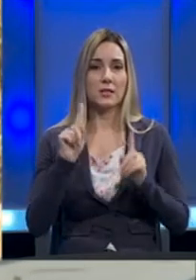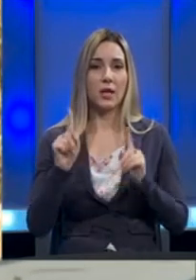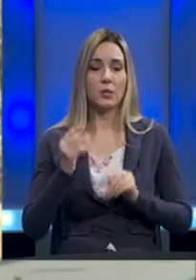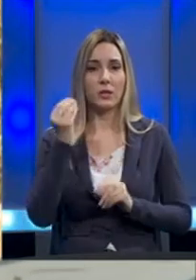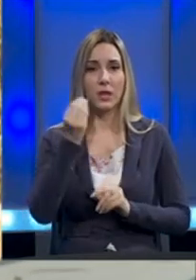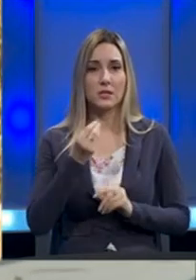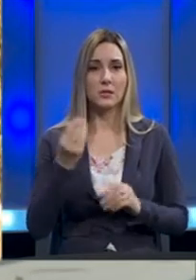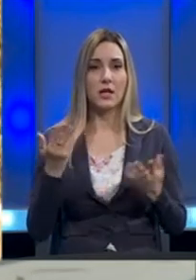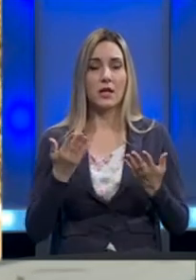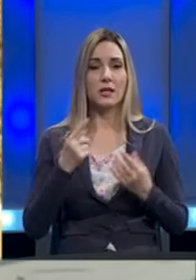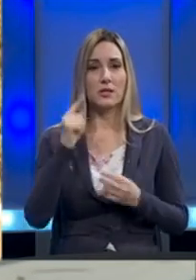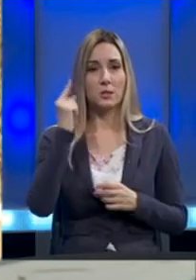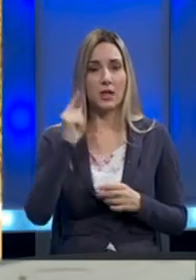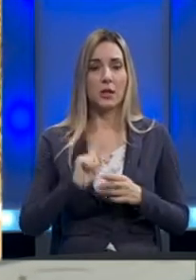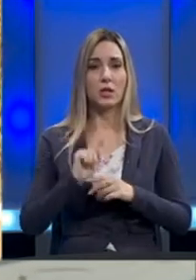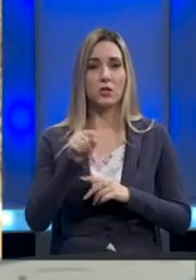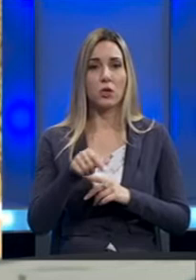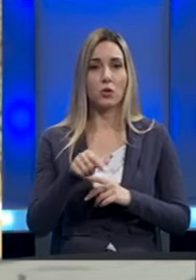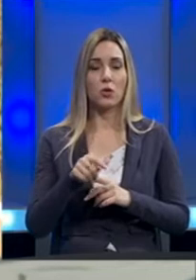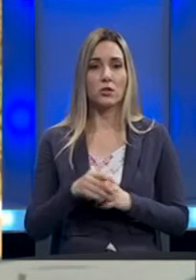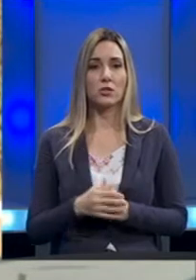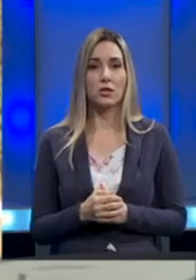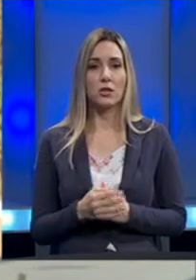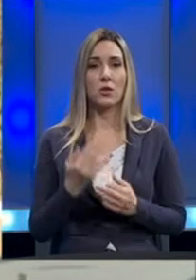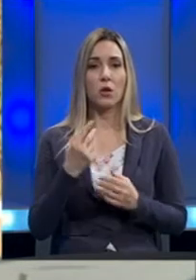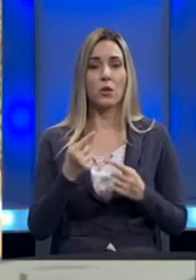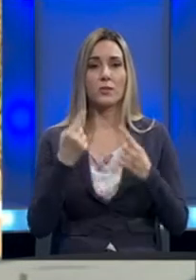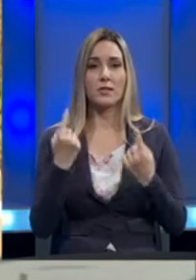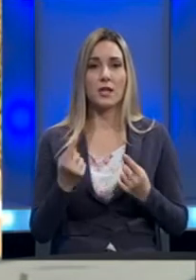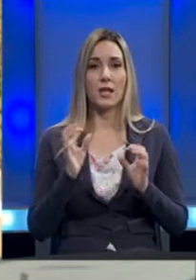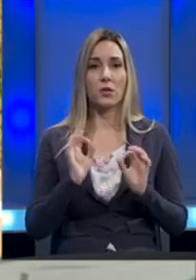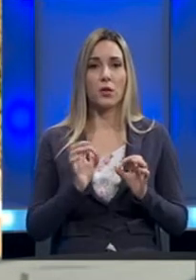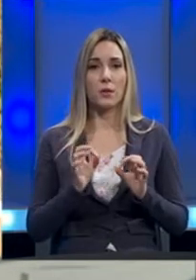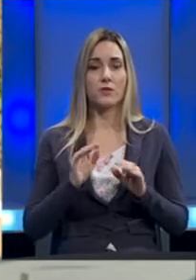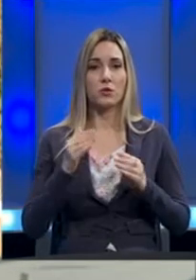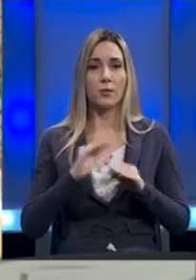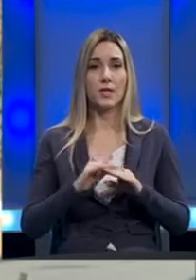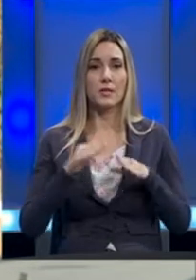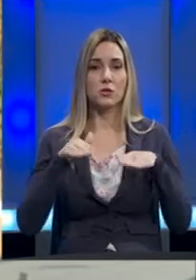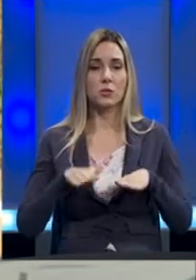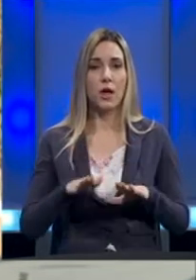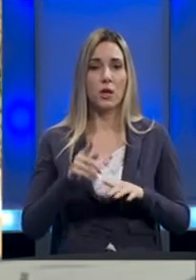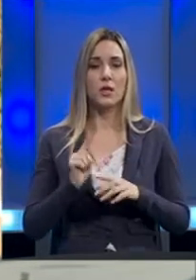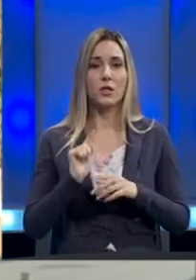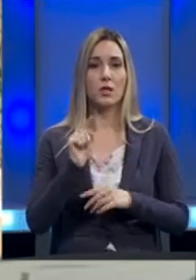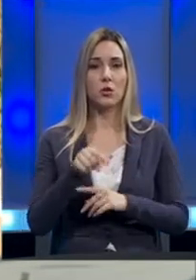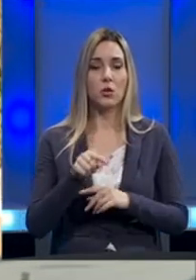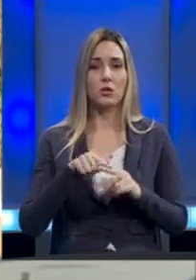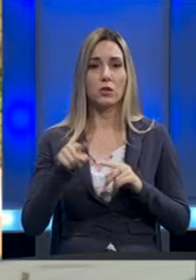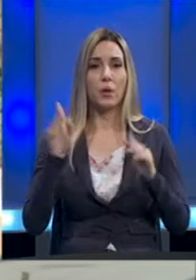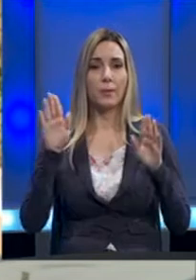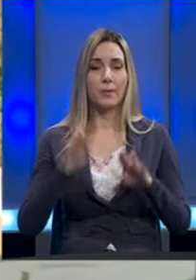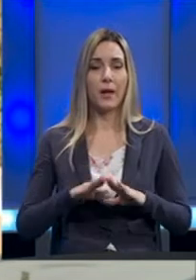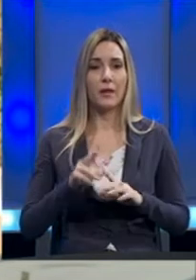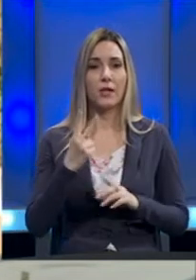Srpske, gdje smatraju da će doći, koliko se stanje normalzovno u mjesecu maj, da će doći do pade